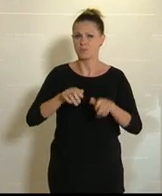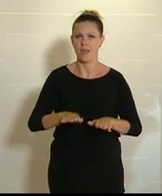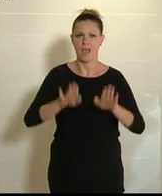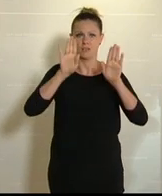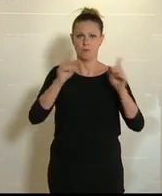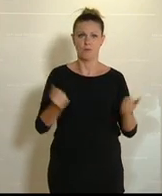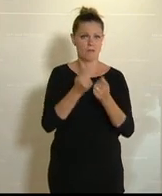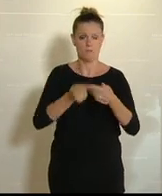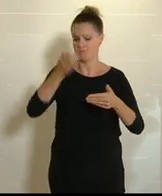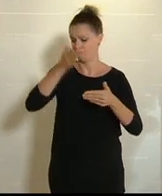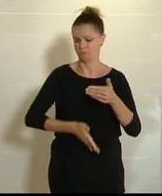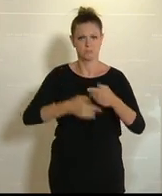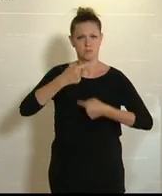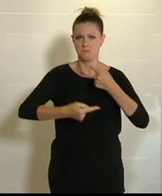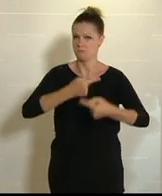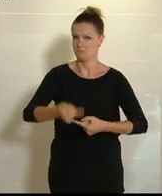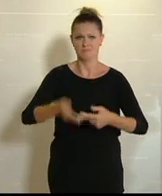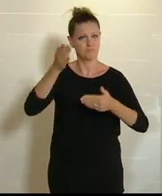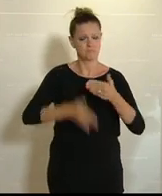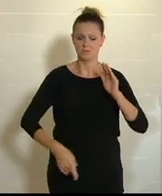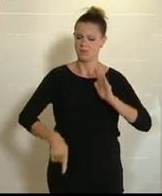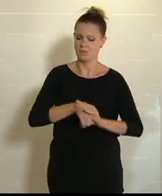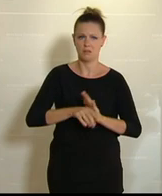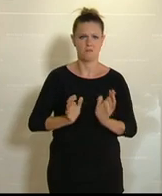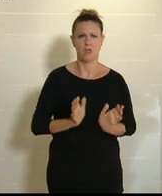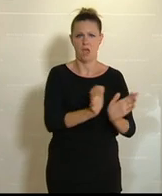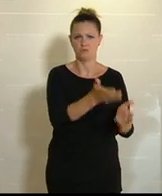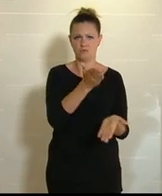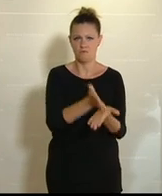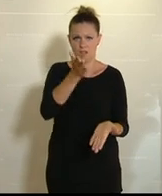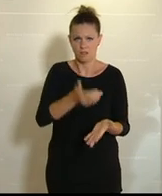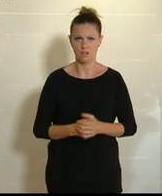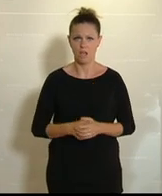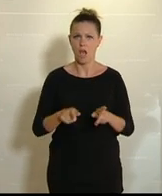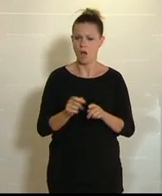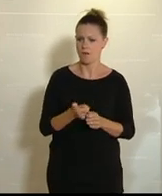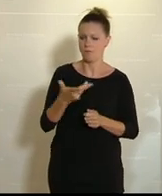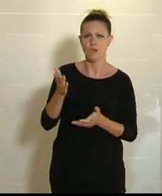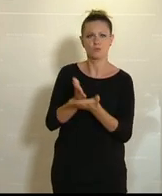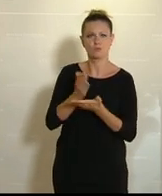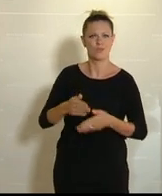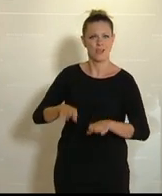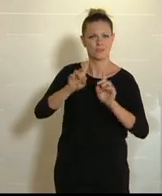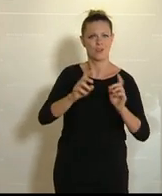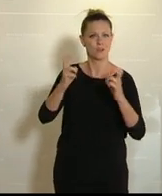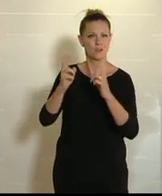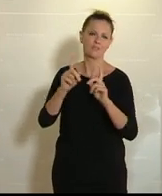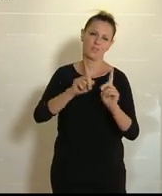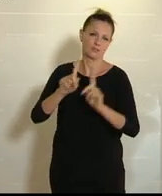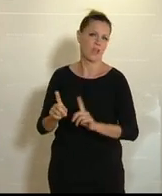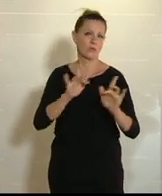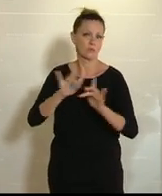Ende des Asylverfahrens, vollkommen klar, negativer Ausgang und Abschub. Für diejenigen, die bereits einen Asylstatus haben, den Verlust